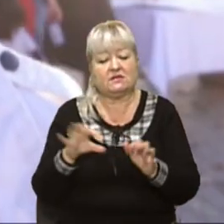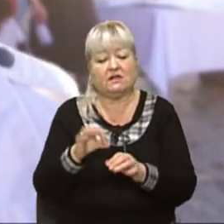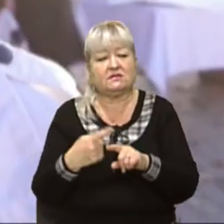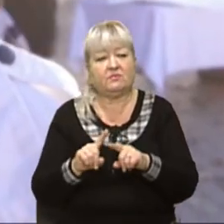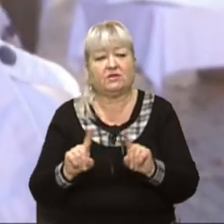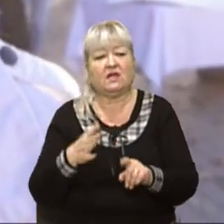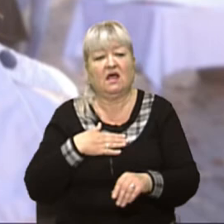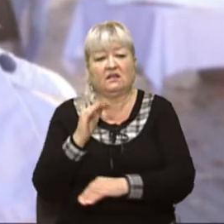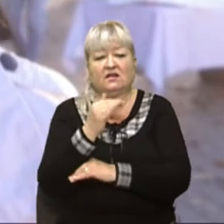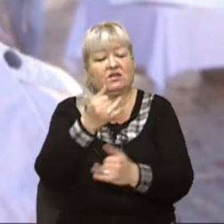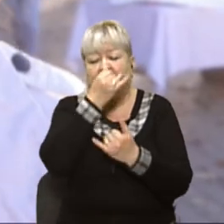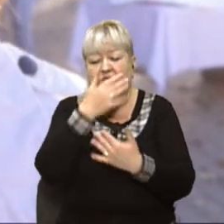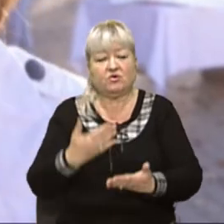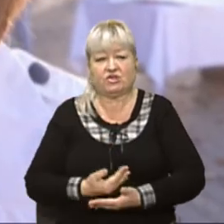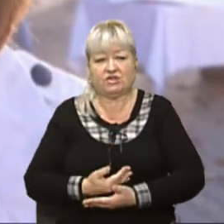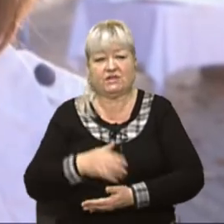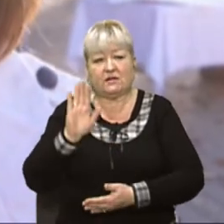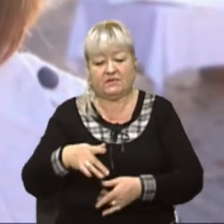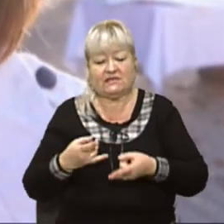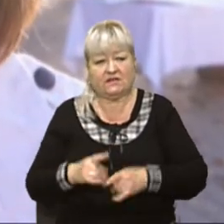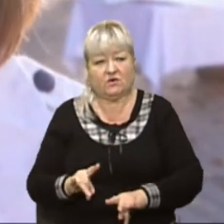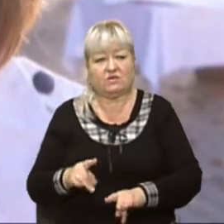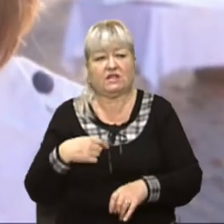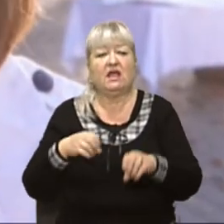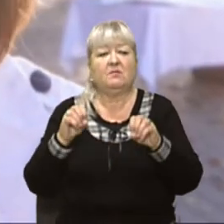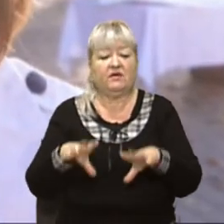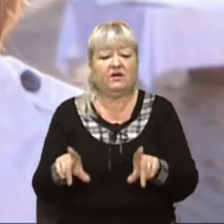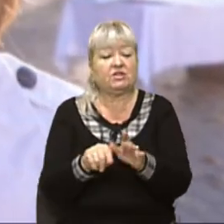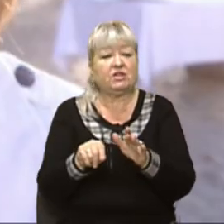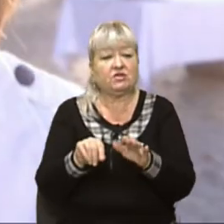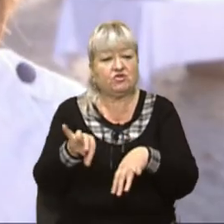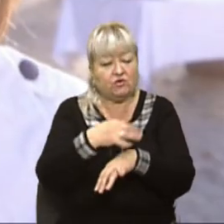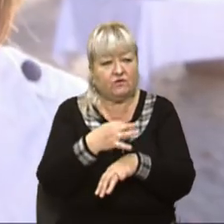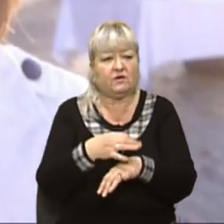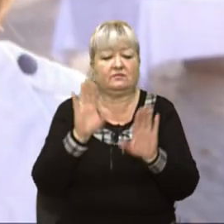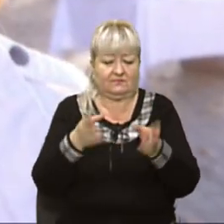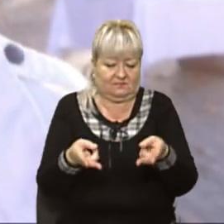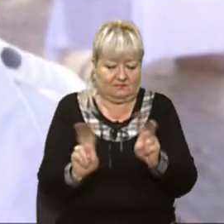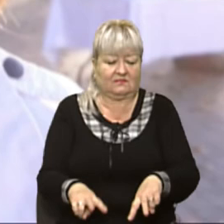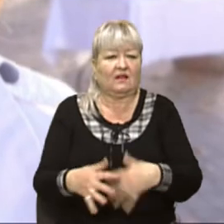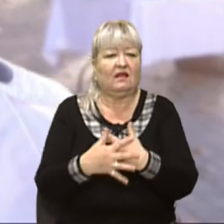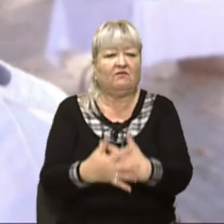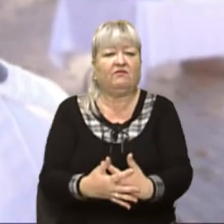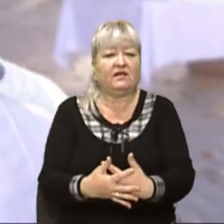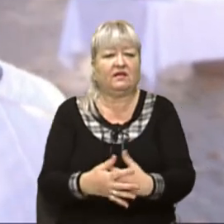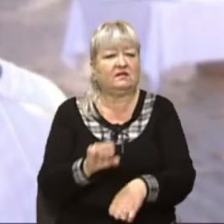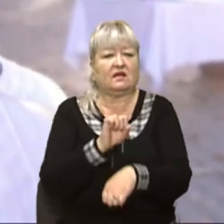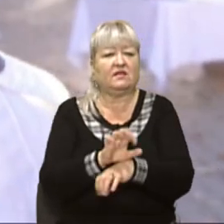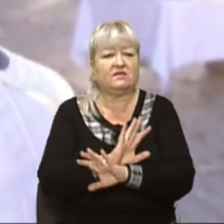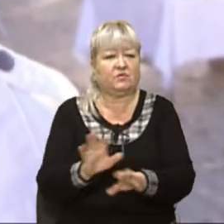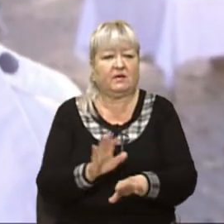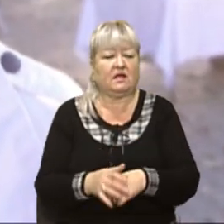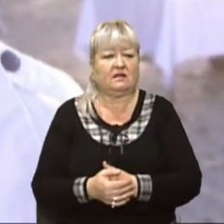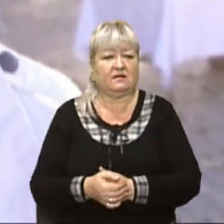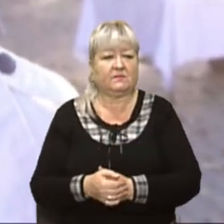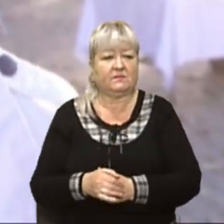наша дитинка не зможе жити після народження і ми чоловіком вирішили продовжити вагітність, не зупиняти її, як більшість лікарів радили.